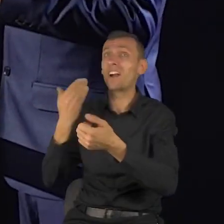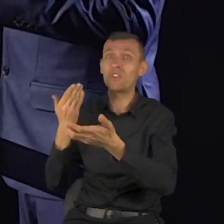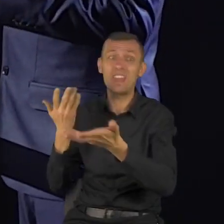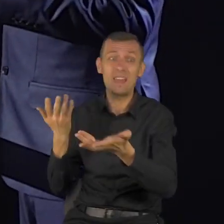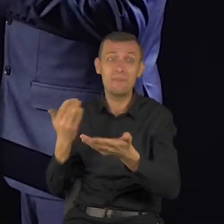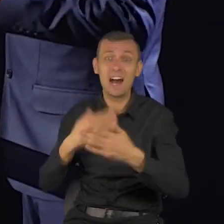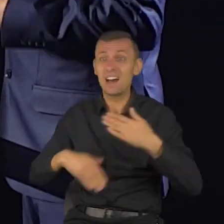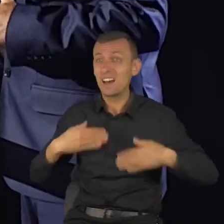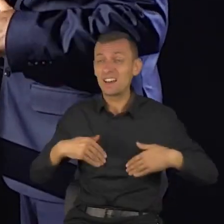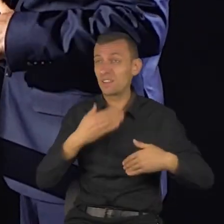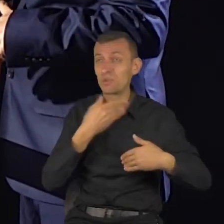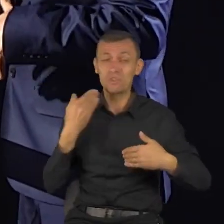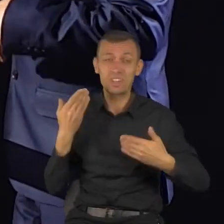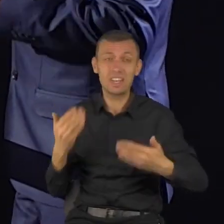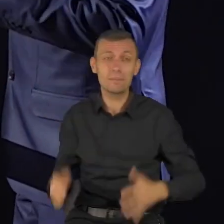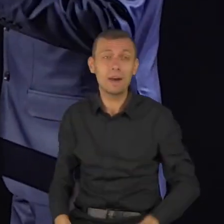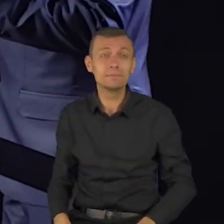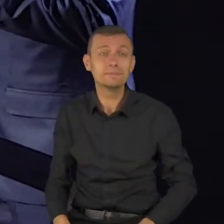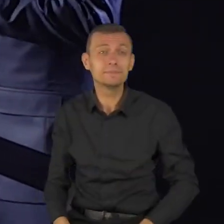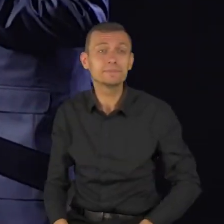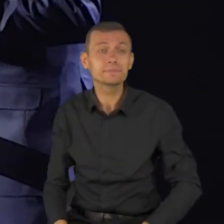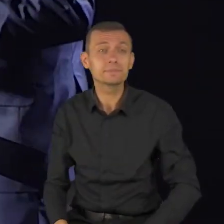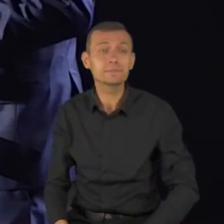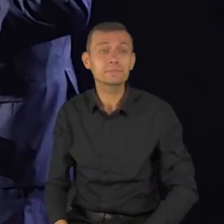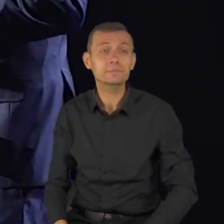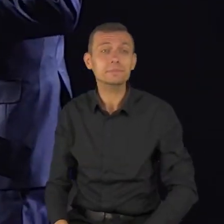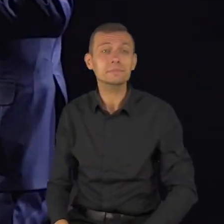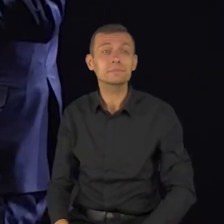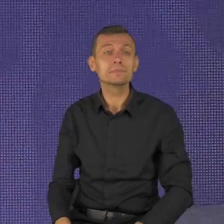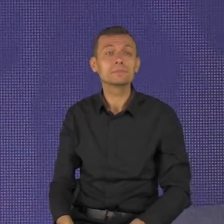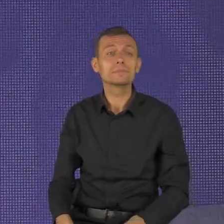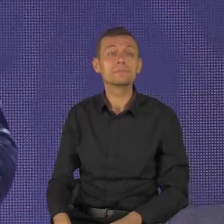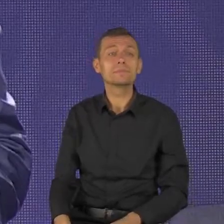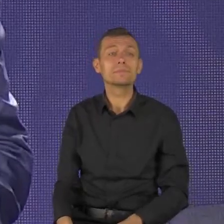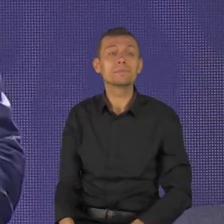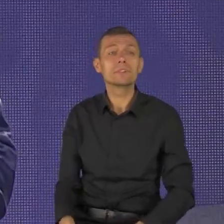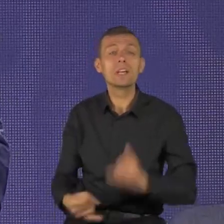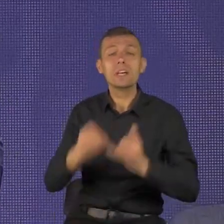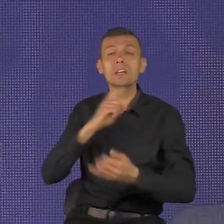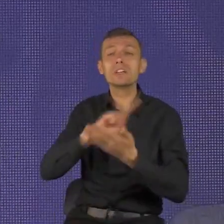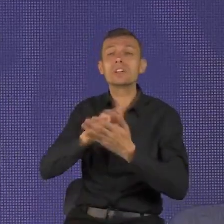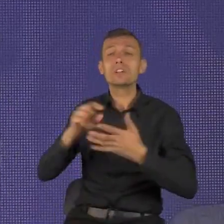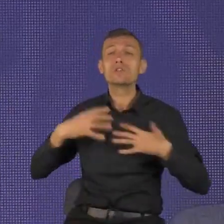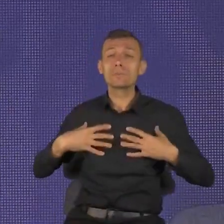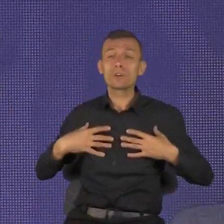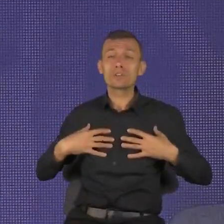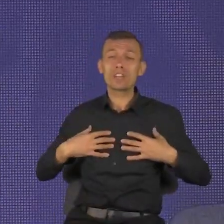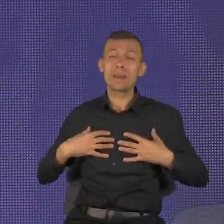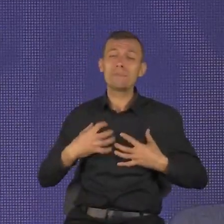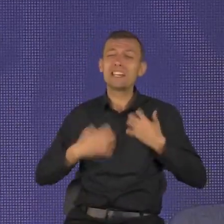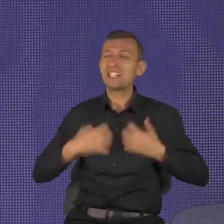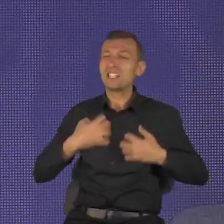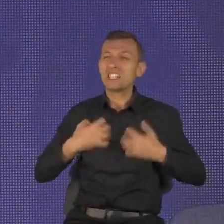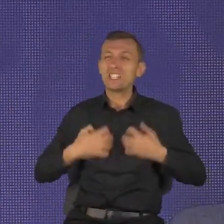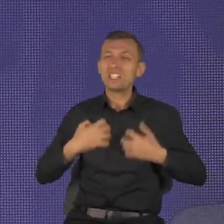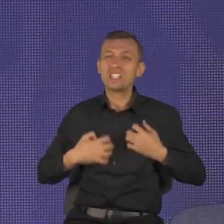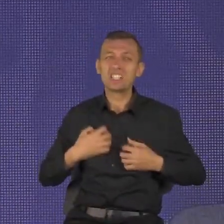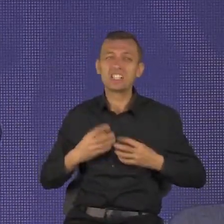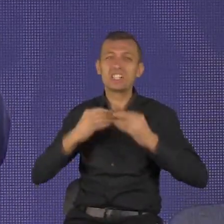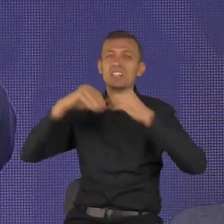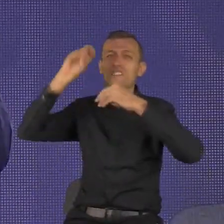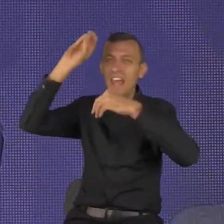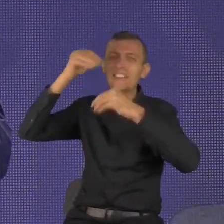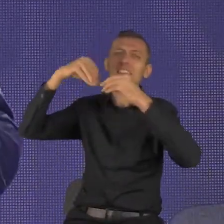Pierwszy więc skutek pospiecznego życia to jest zwiększenie stresu. Drugi to utrata radości. A trzeci to